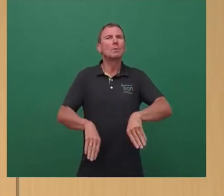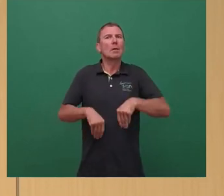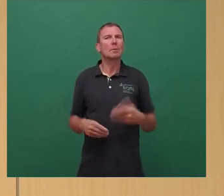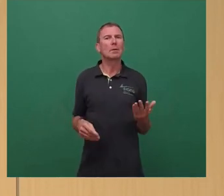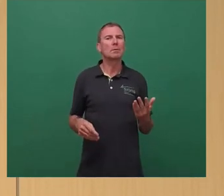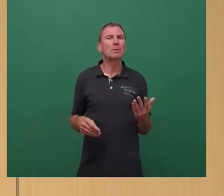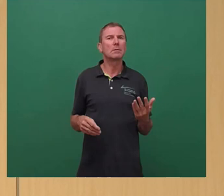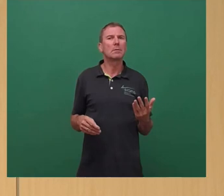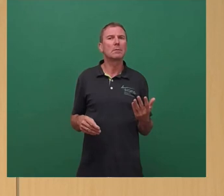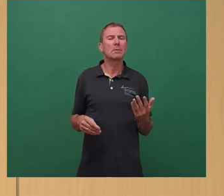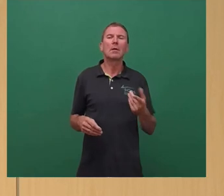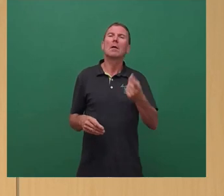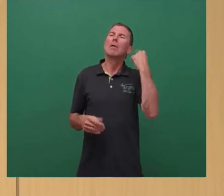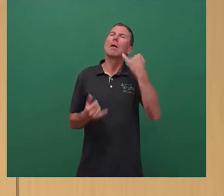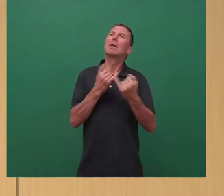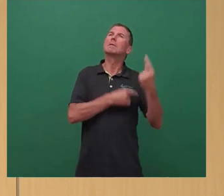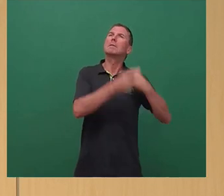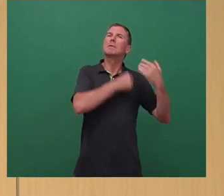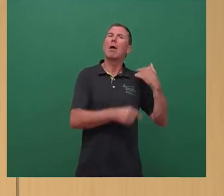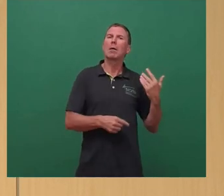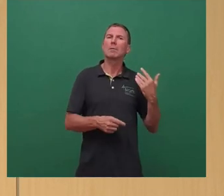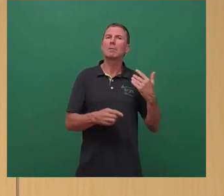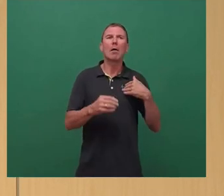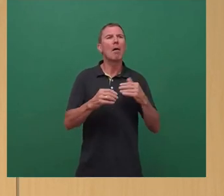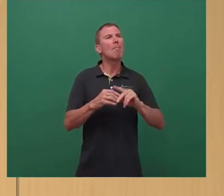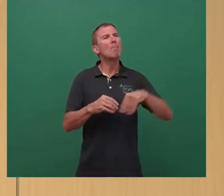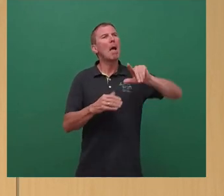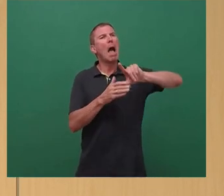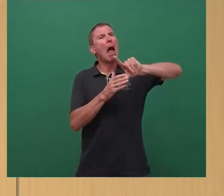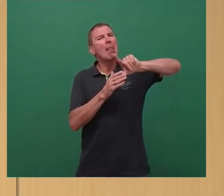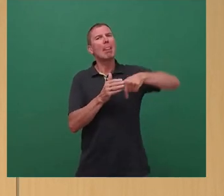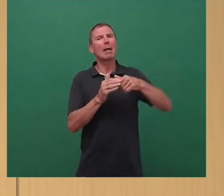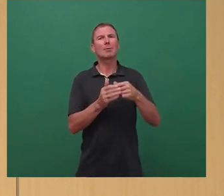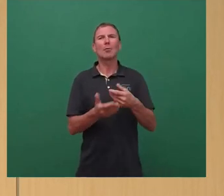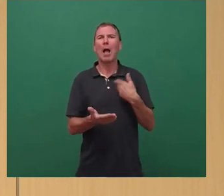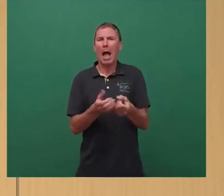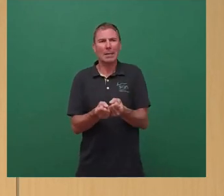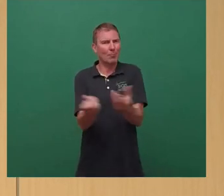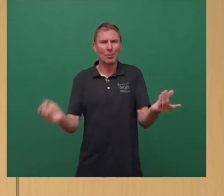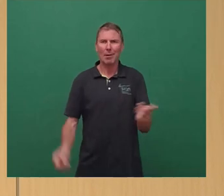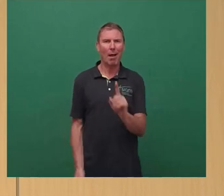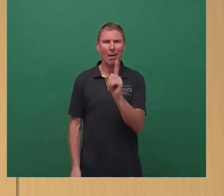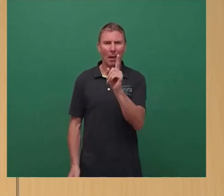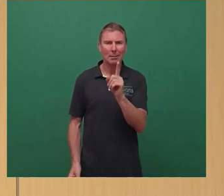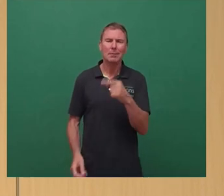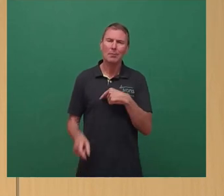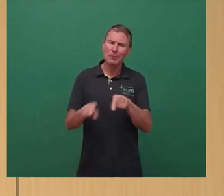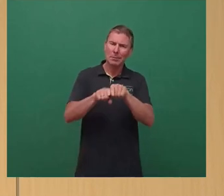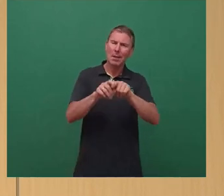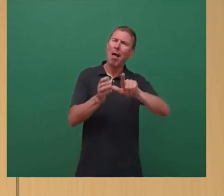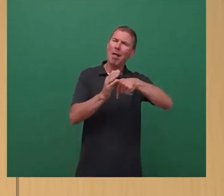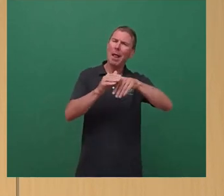wir in den letzten Jahren nicht ein gesteigertes Leistungsportfolio haben, sondern ein ungefähr gleiches